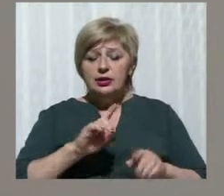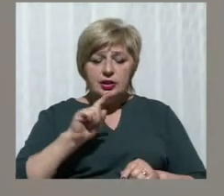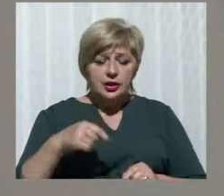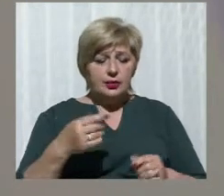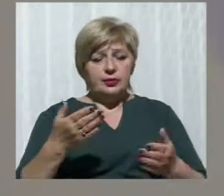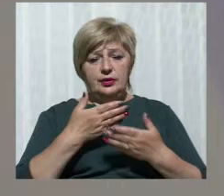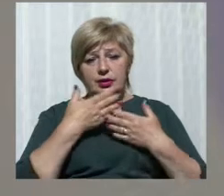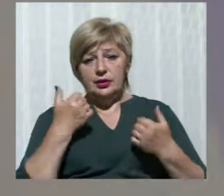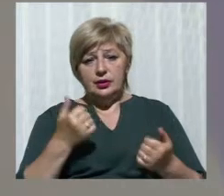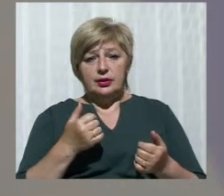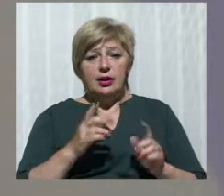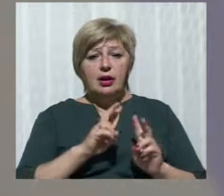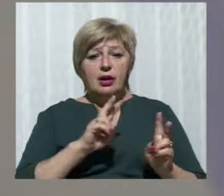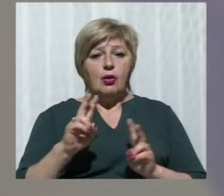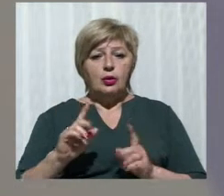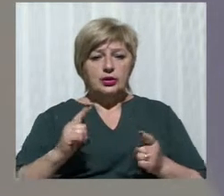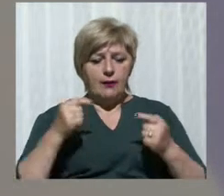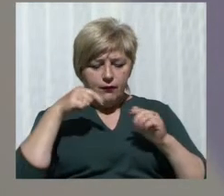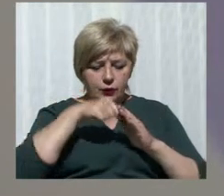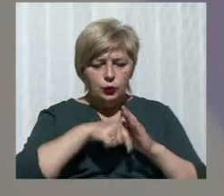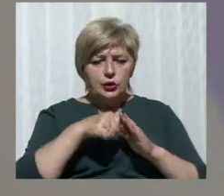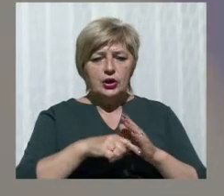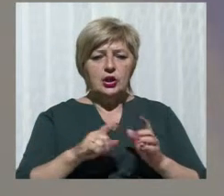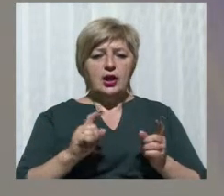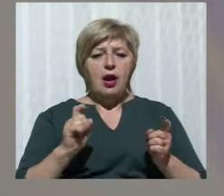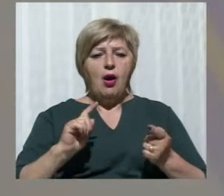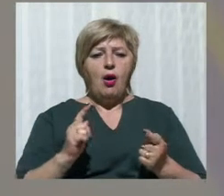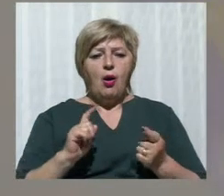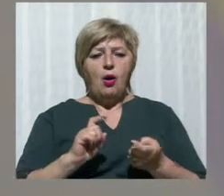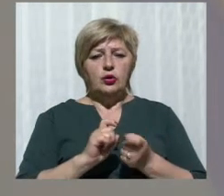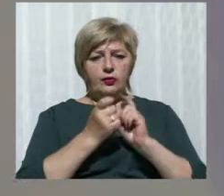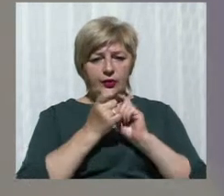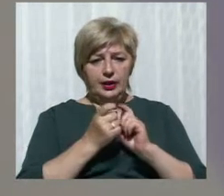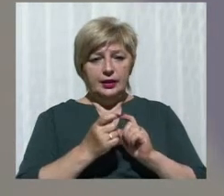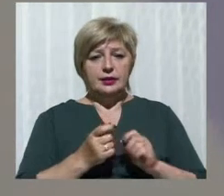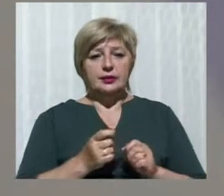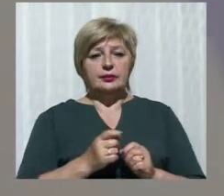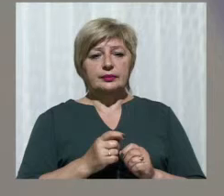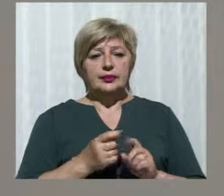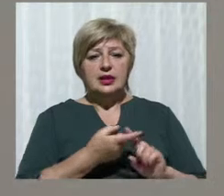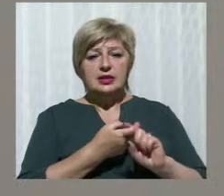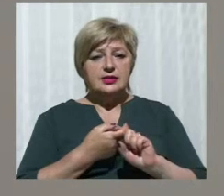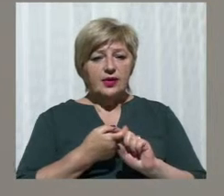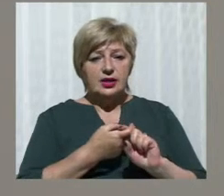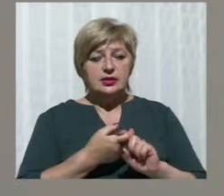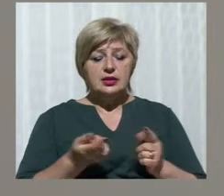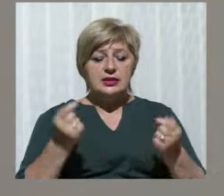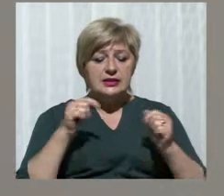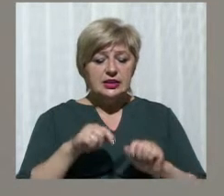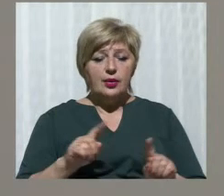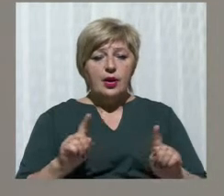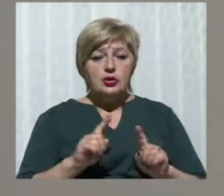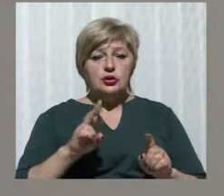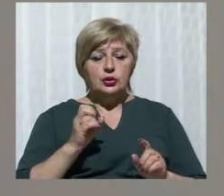У них внутренний конфлікт на шахте Октябрьська, зв'язаний з тем, що